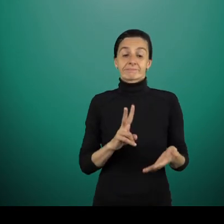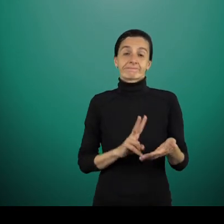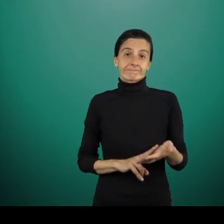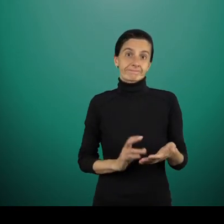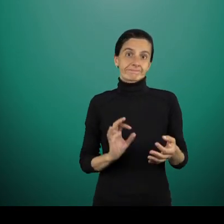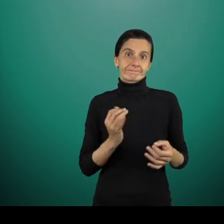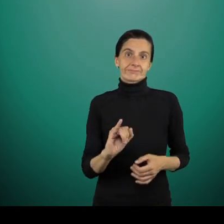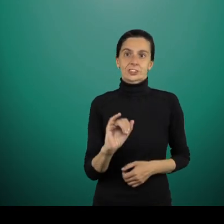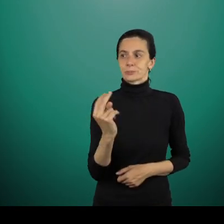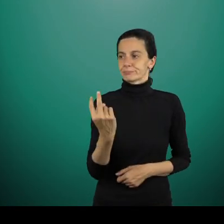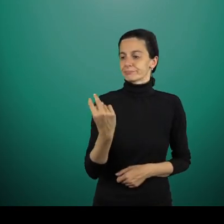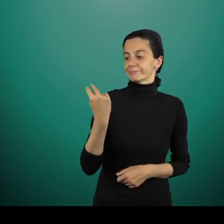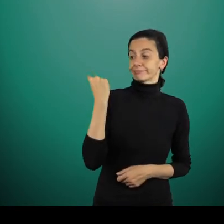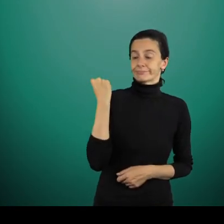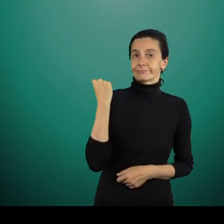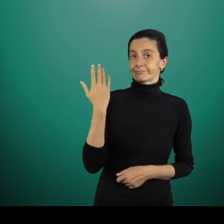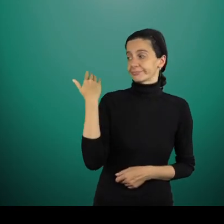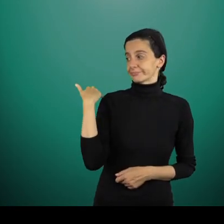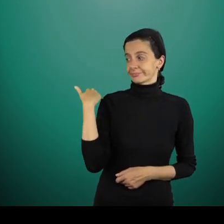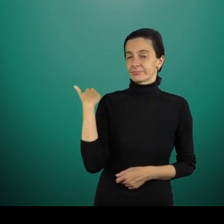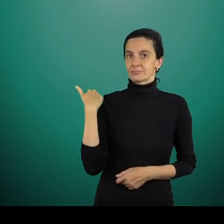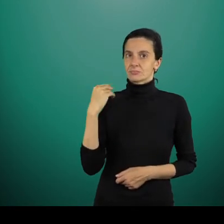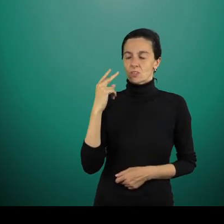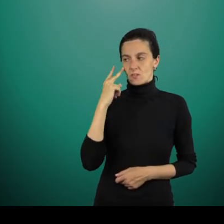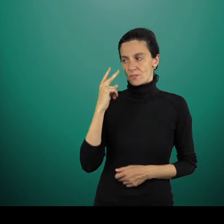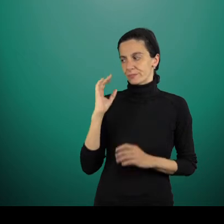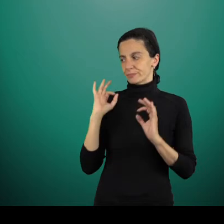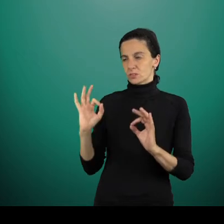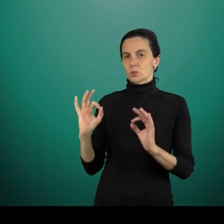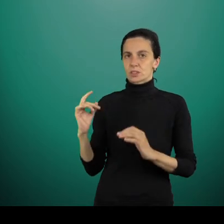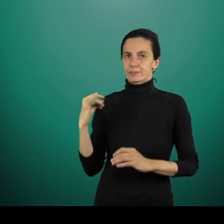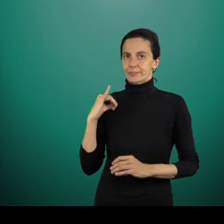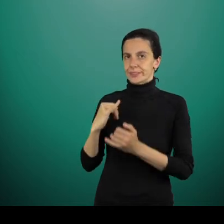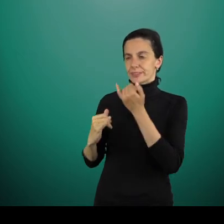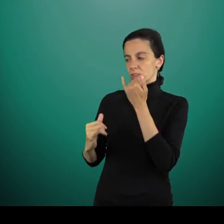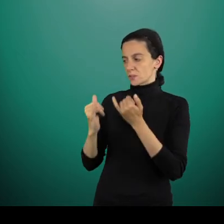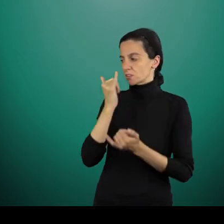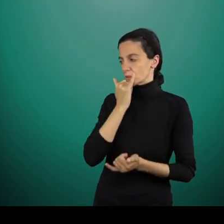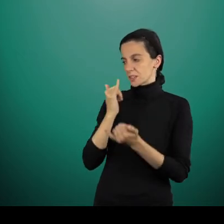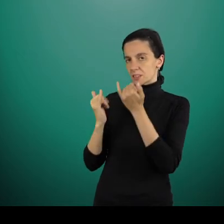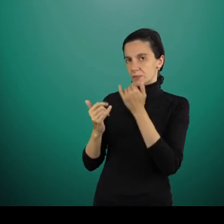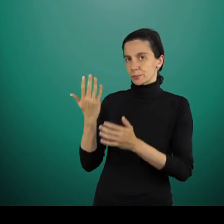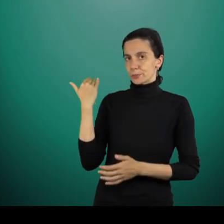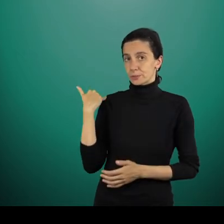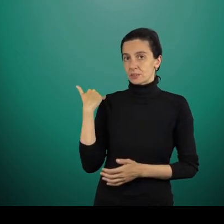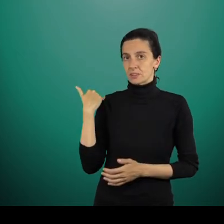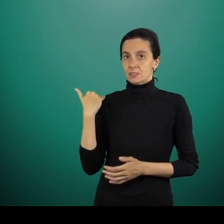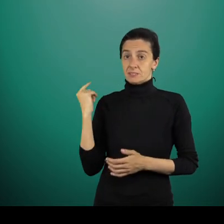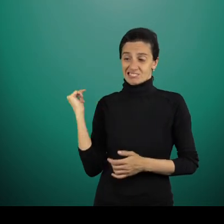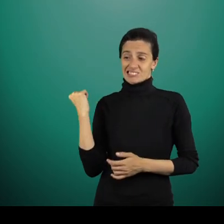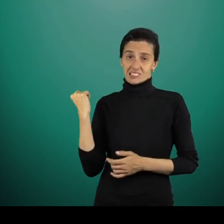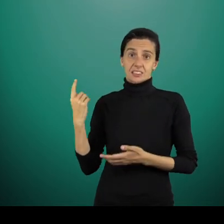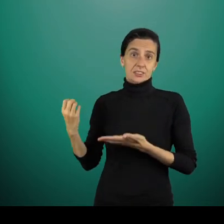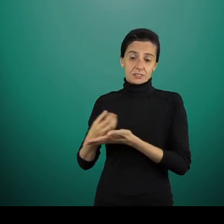'Architecte qui ont été communistes.